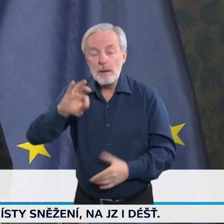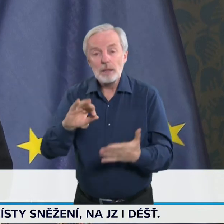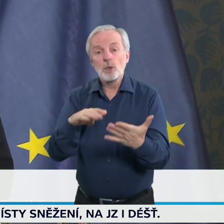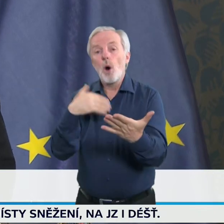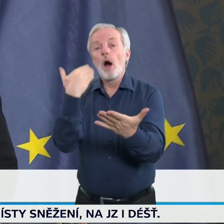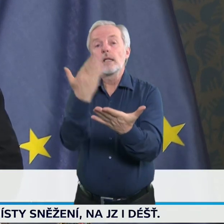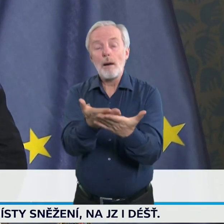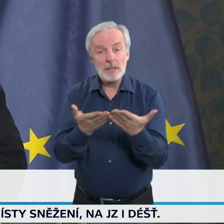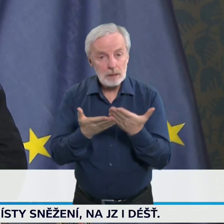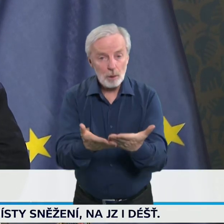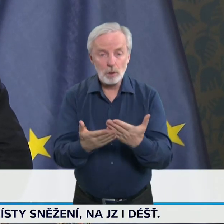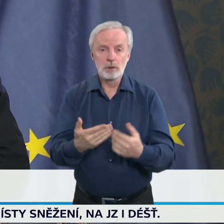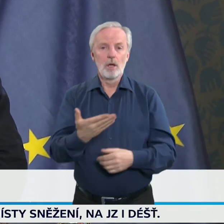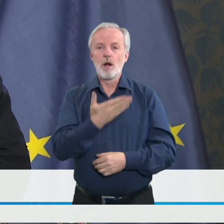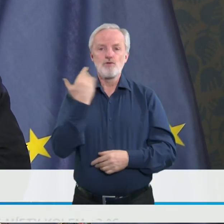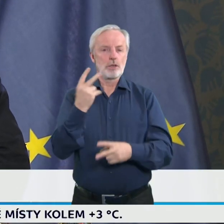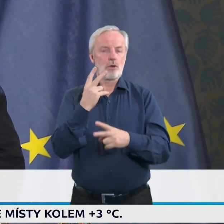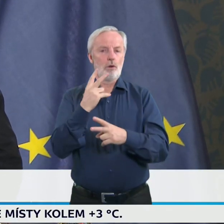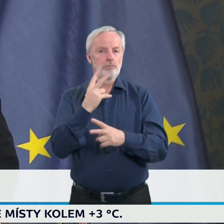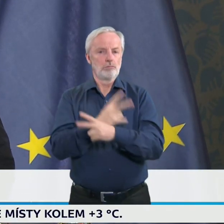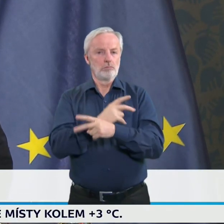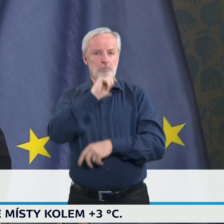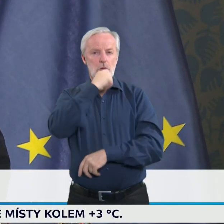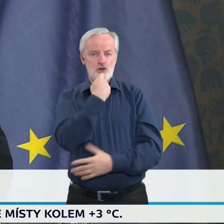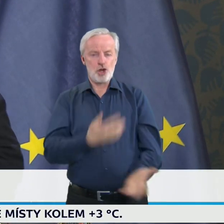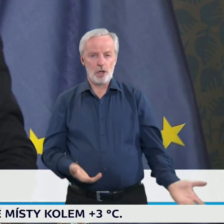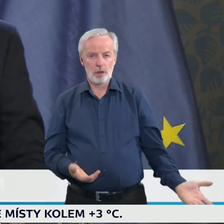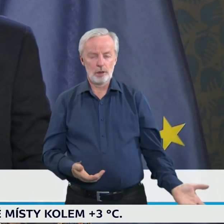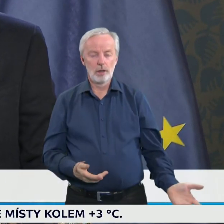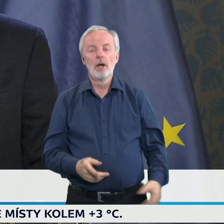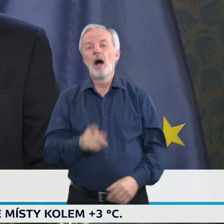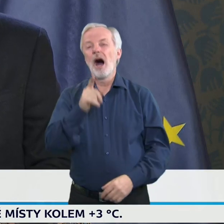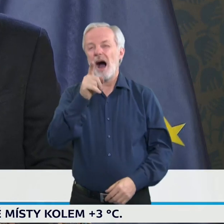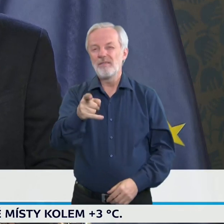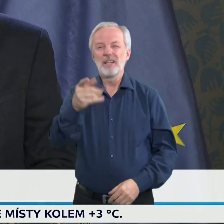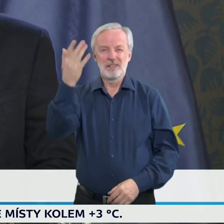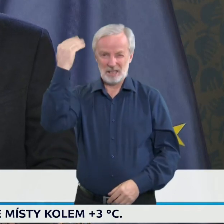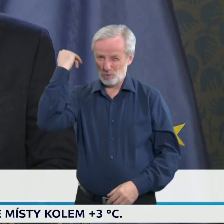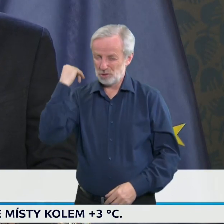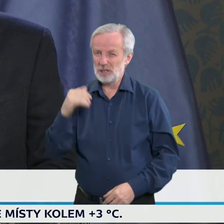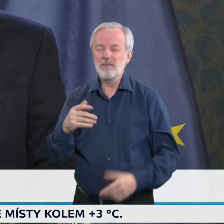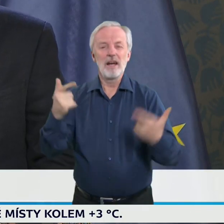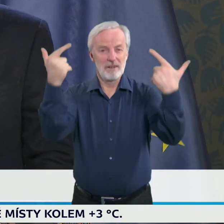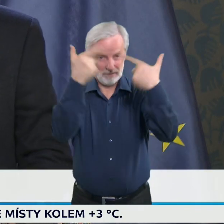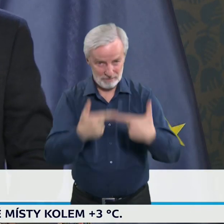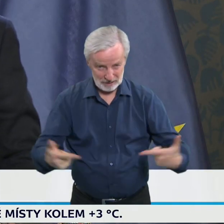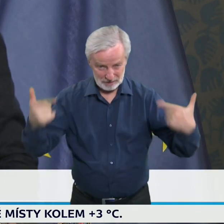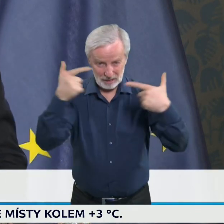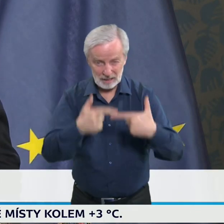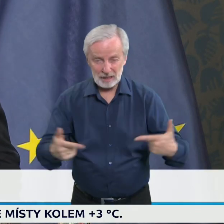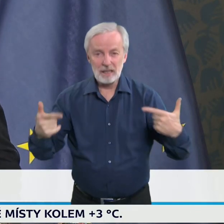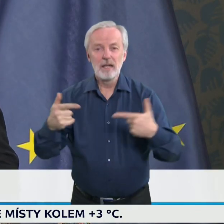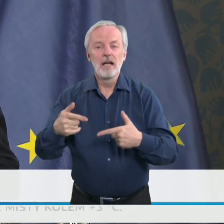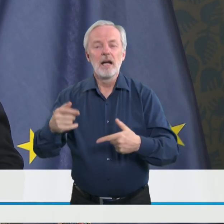české strany zatím nikdo nezareagoval. A vy jste to už v minulosti, pane ministře zdravotnictví, komentoval, že k takovým převozům jste